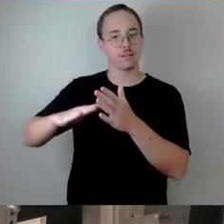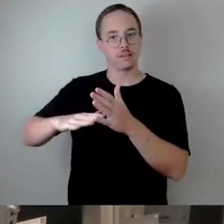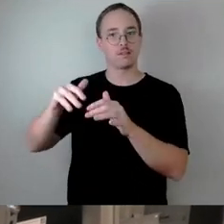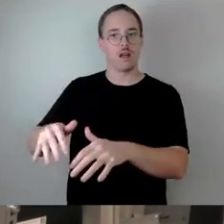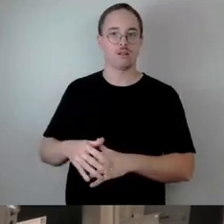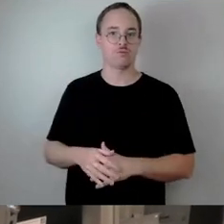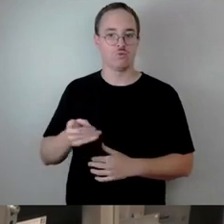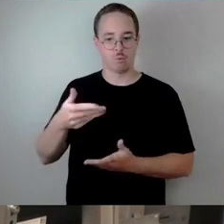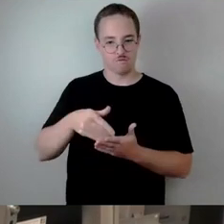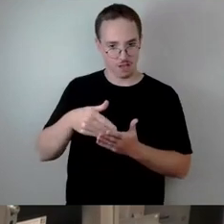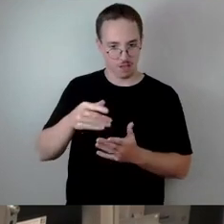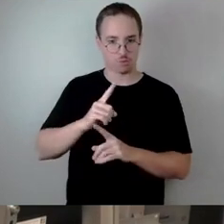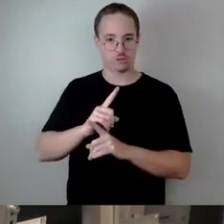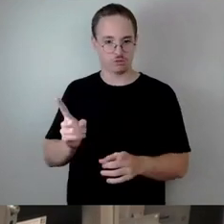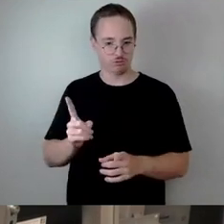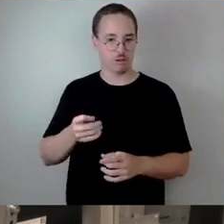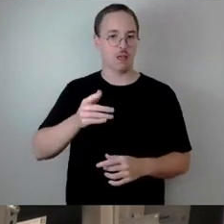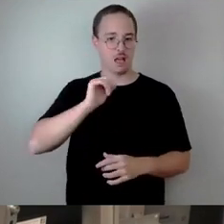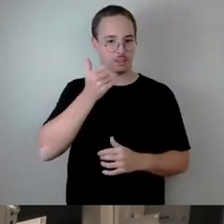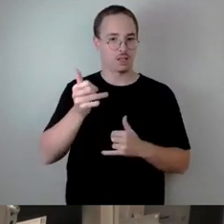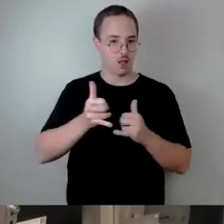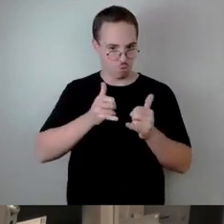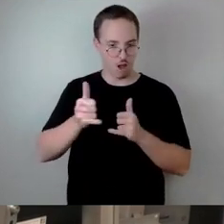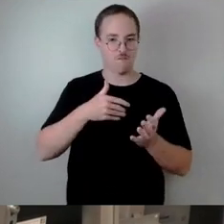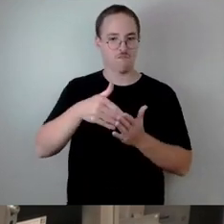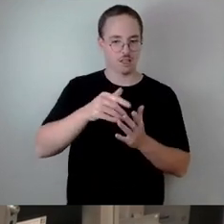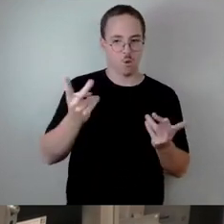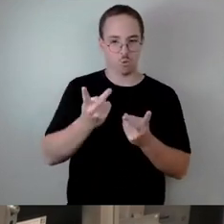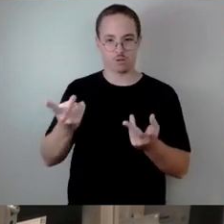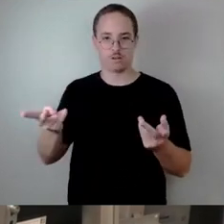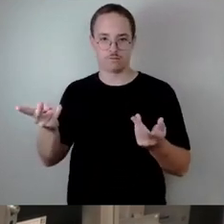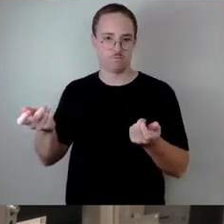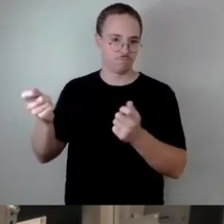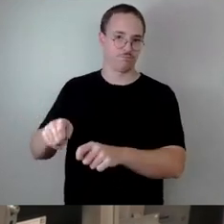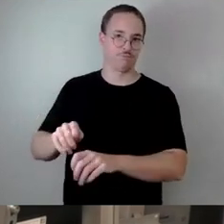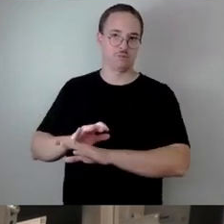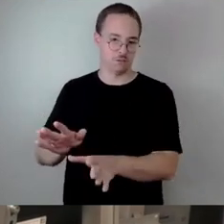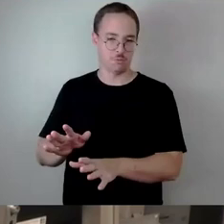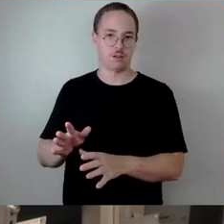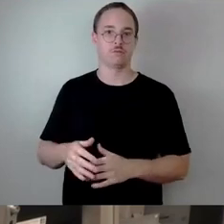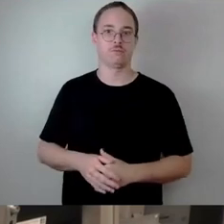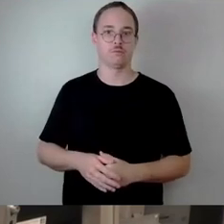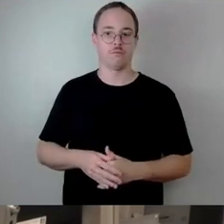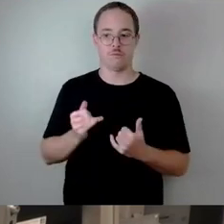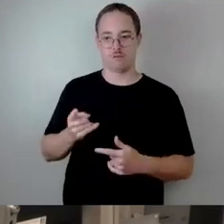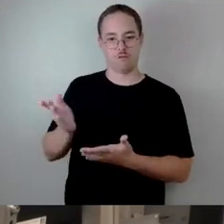bekommt und demnächst ein Kündigungsschreiben erhält. Das ist die Option, vor der wir gerade stehen. Da können Sie sich entscheiden, machen Sie das eine oder machen Sie das andere. Das ist konkret.